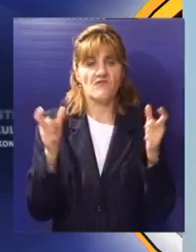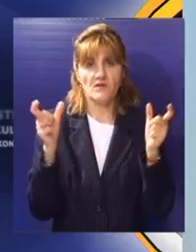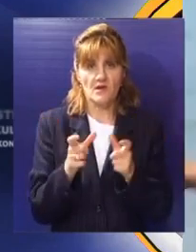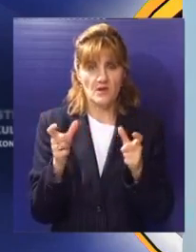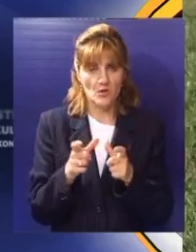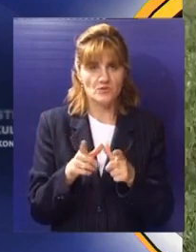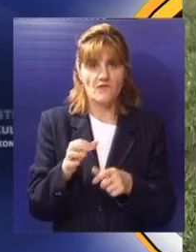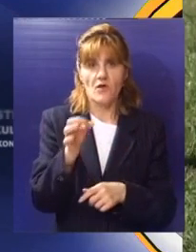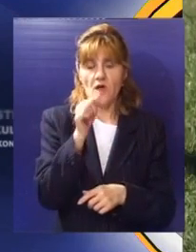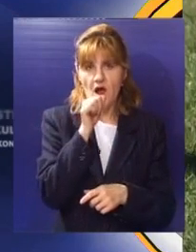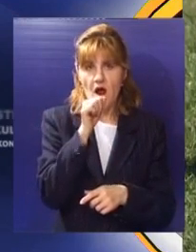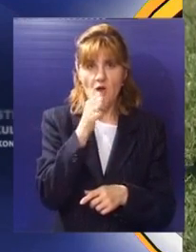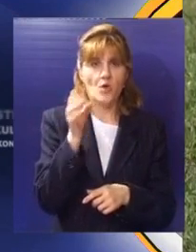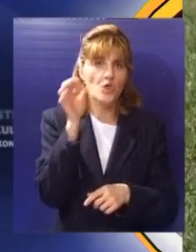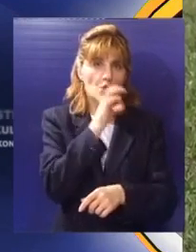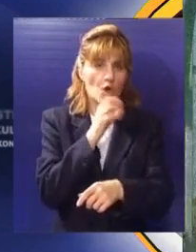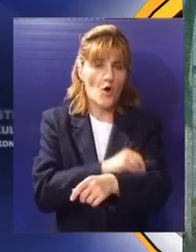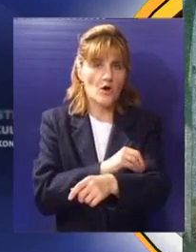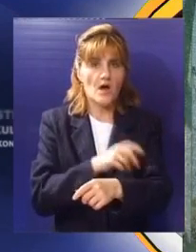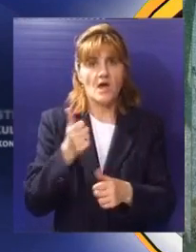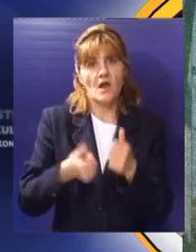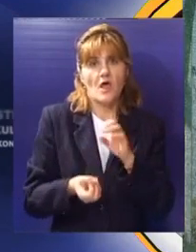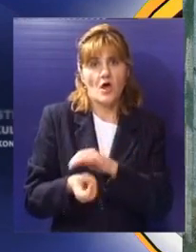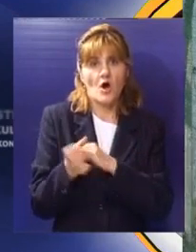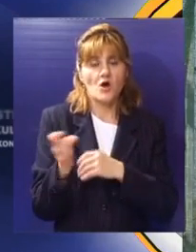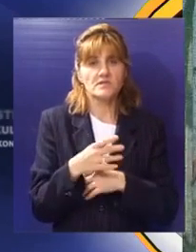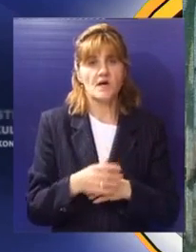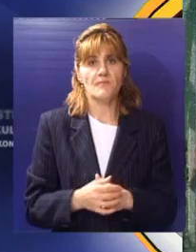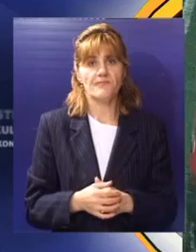zavisnost bilo da se radi o drogama alkoholu ili kocki.